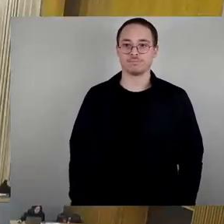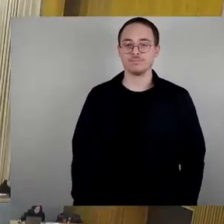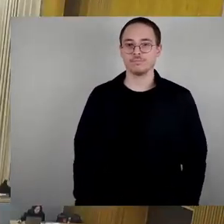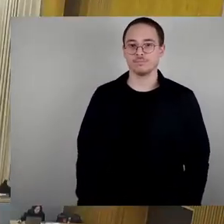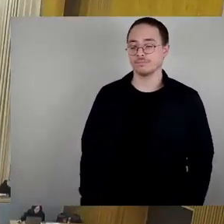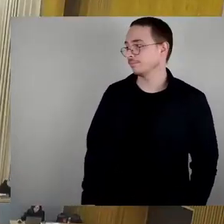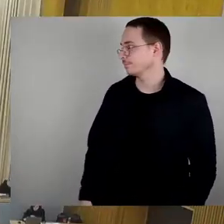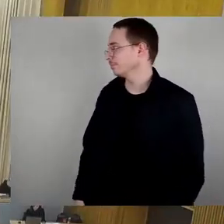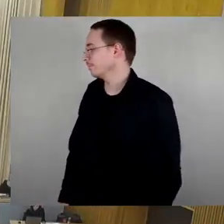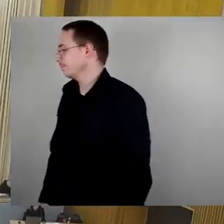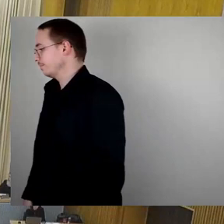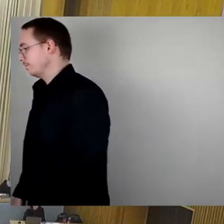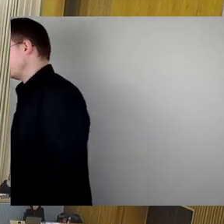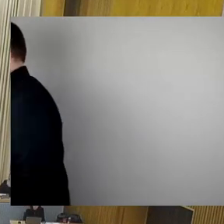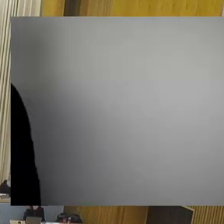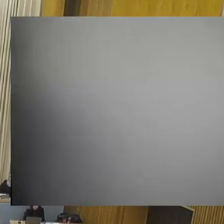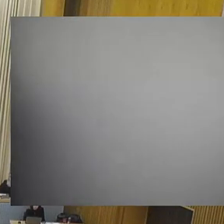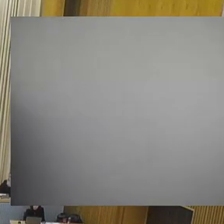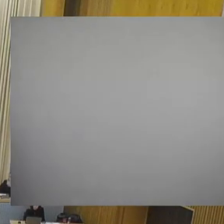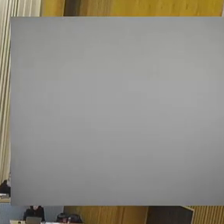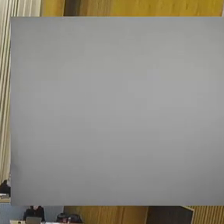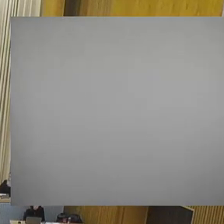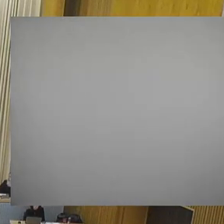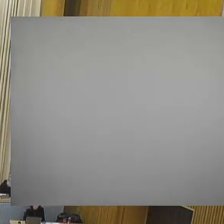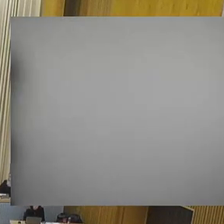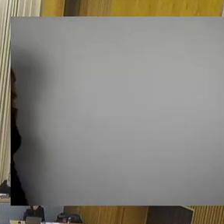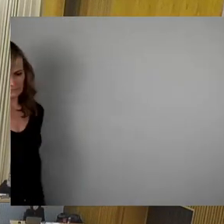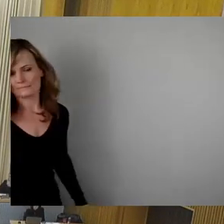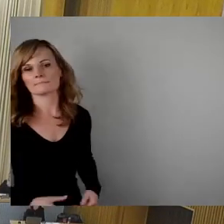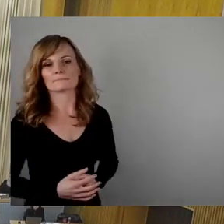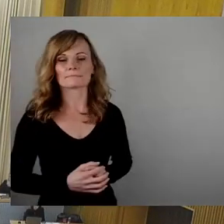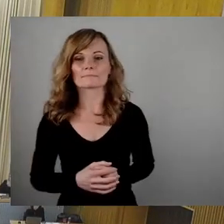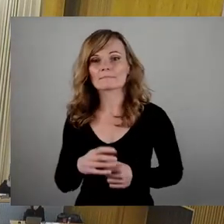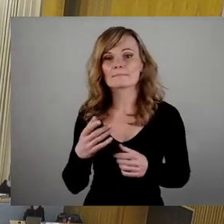Nächster Rinder, Jens Genschmer, Fraktion Freie Wähler, Freie Bürger.